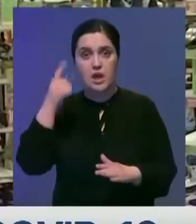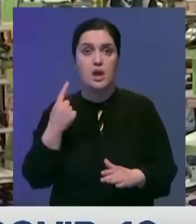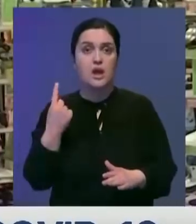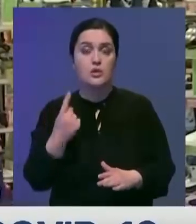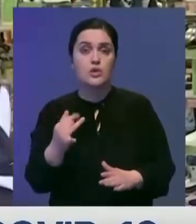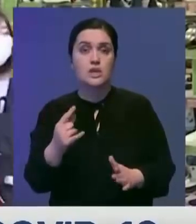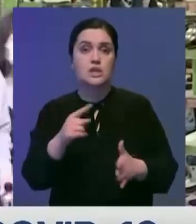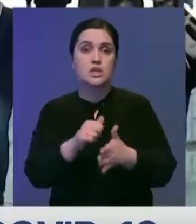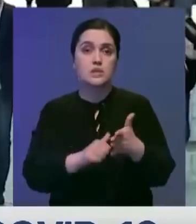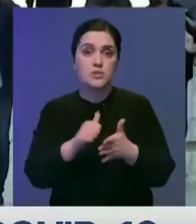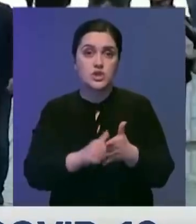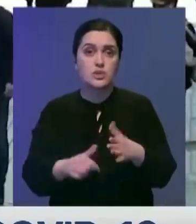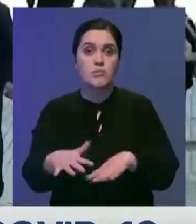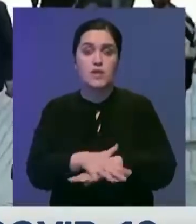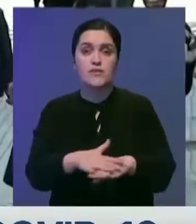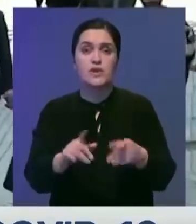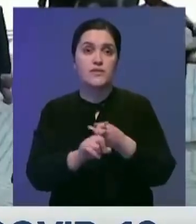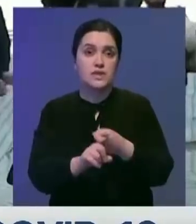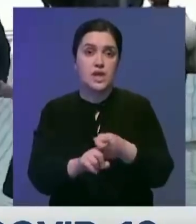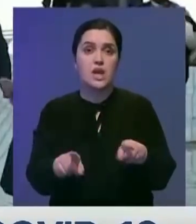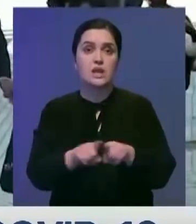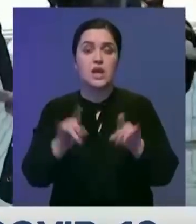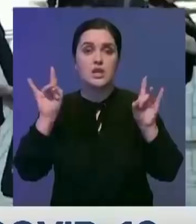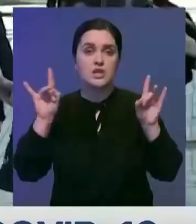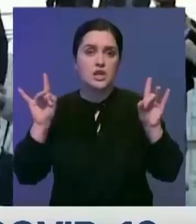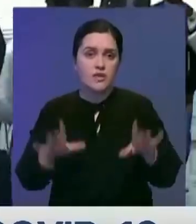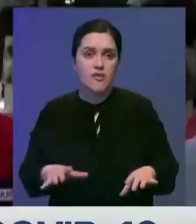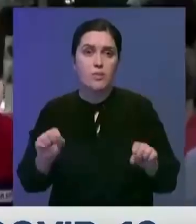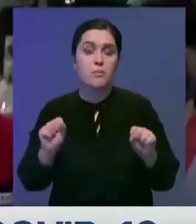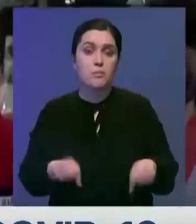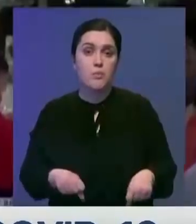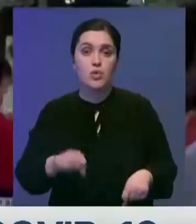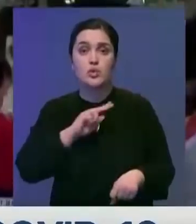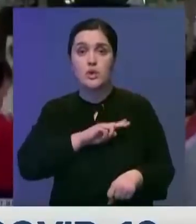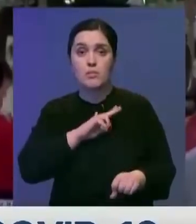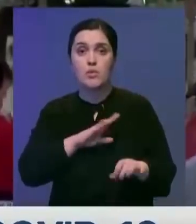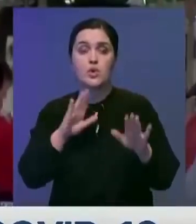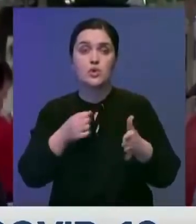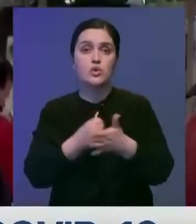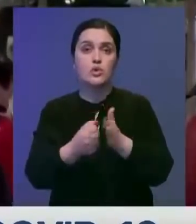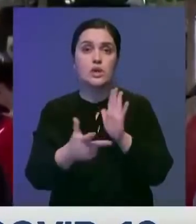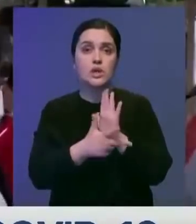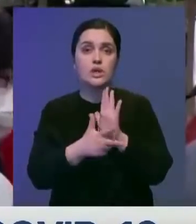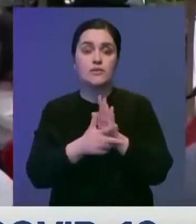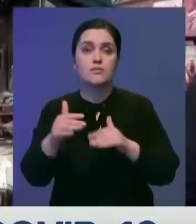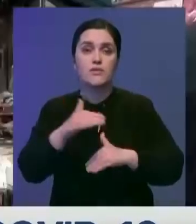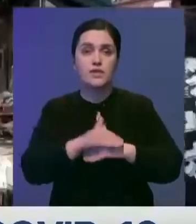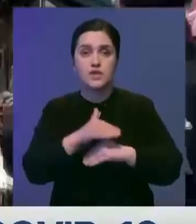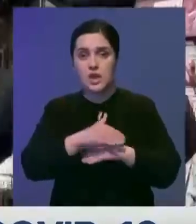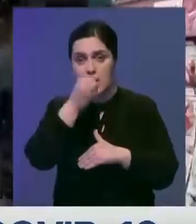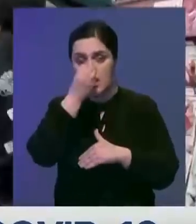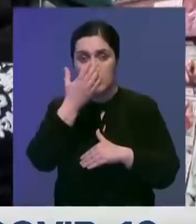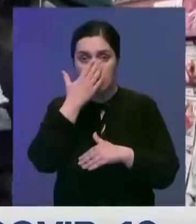мнению, это является одной из причин массового инфицирования. Также кафе и рестораны смогут работать только до 8